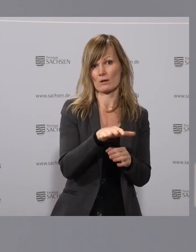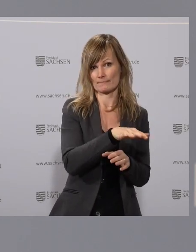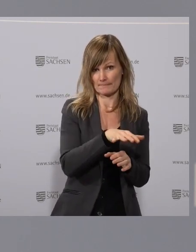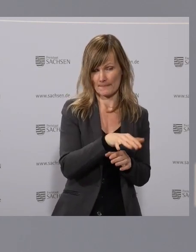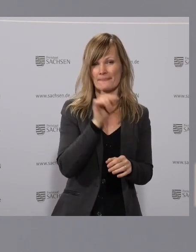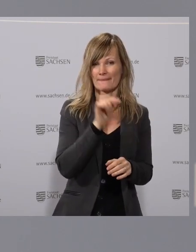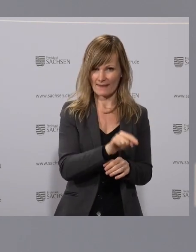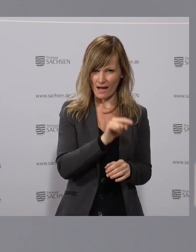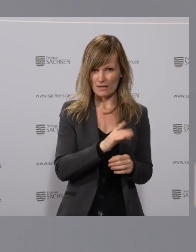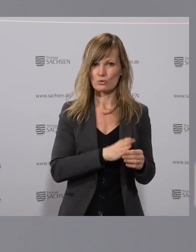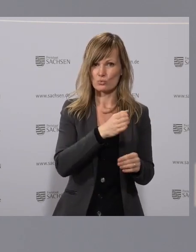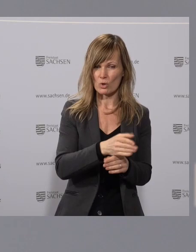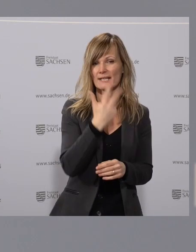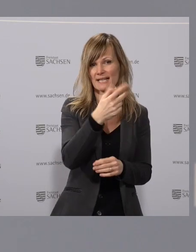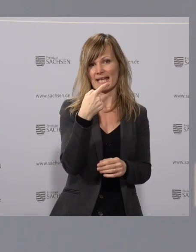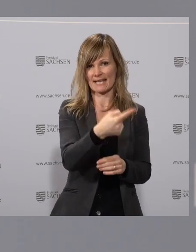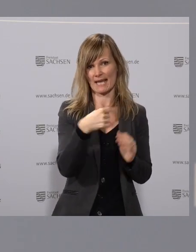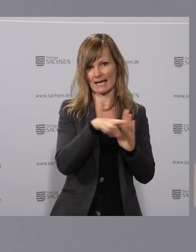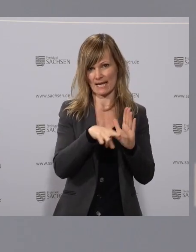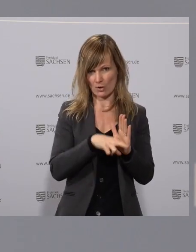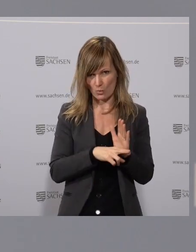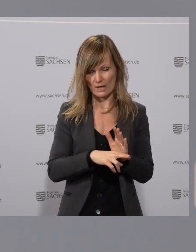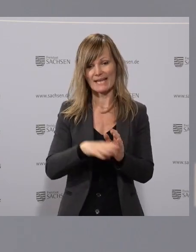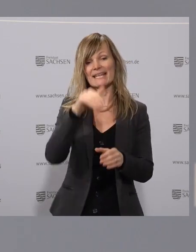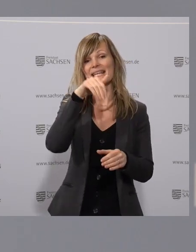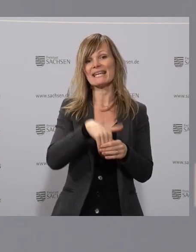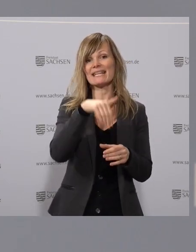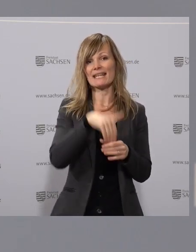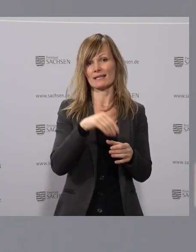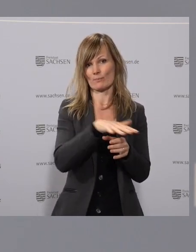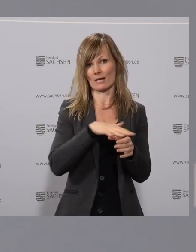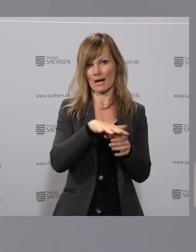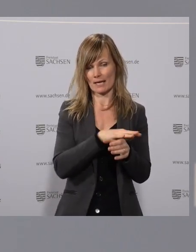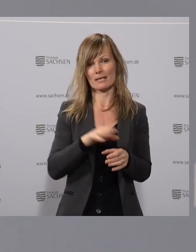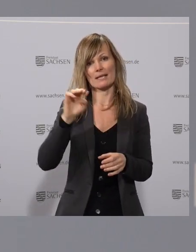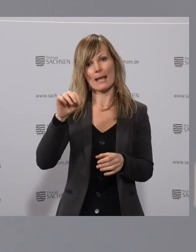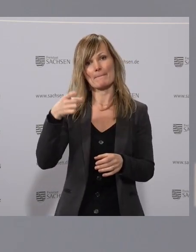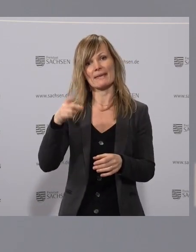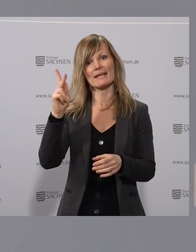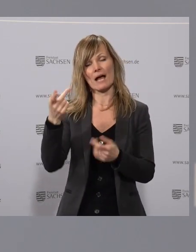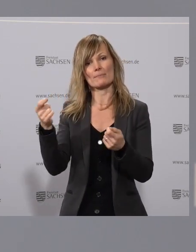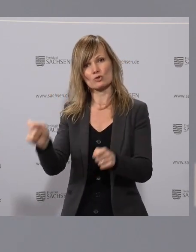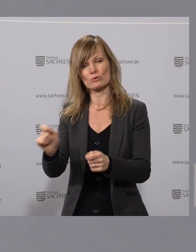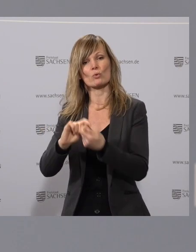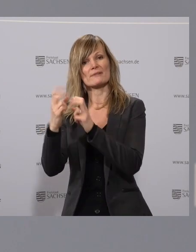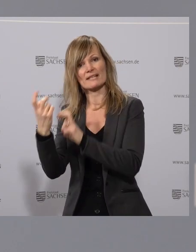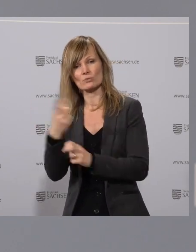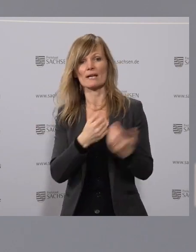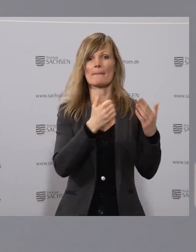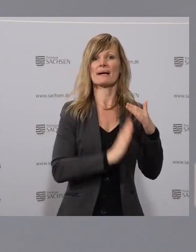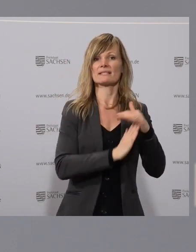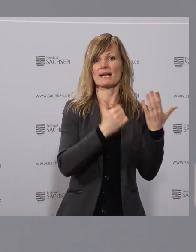Dort haben wir einen Zugang mit 3G geregelt. Im Innenbereich, das ist wie der Umsetzung des MPK-Beschlusses, maximal 60%